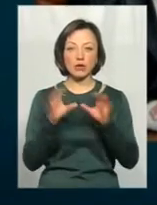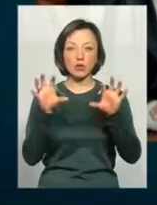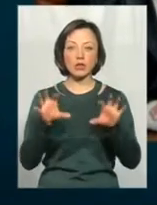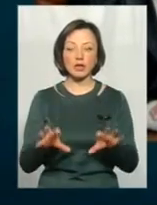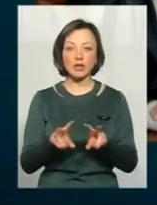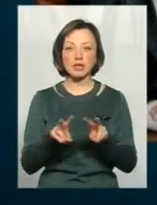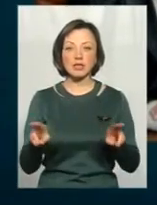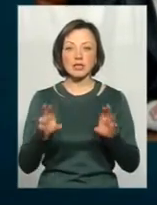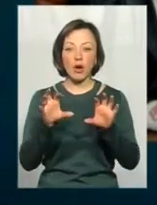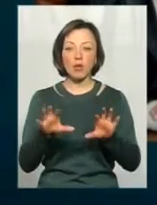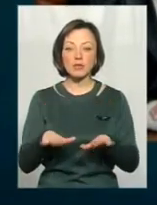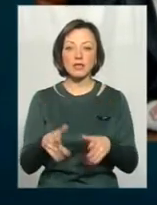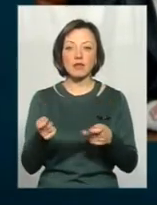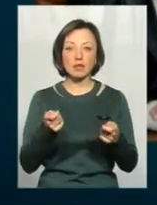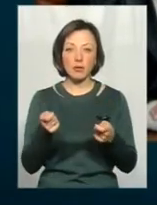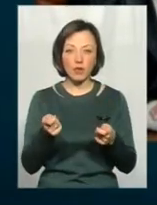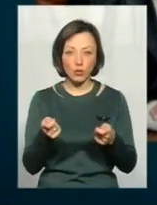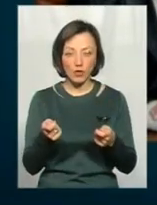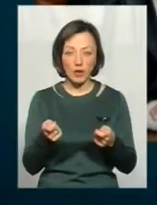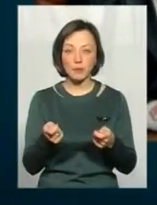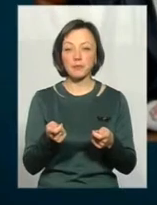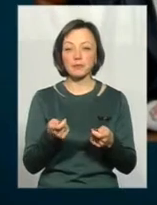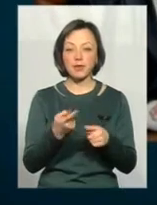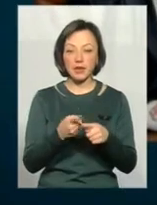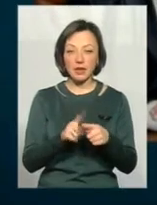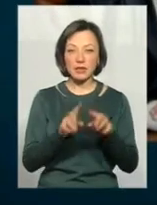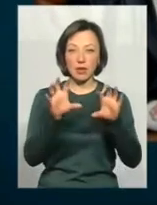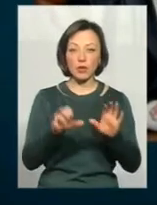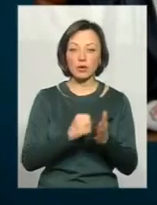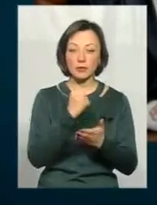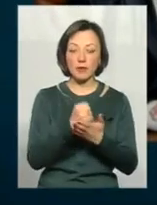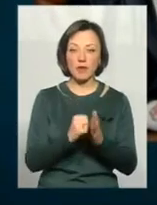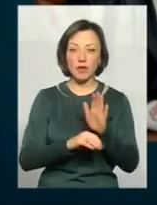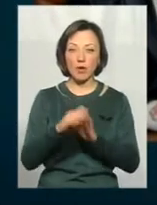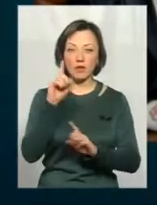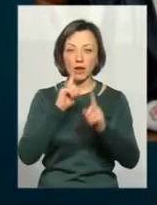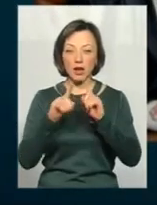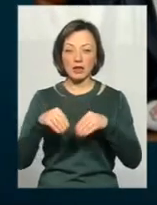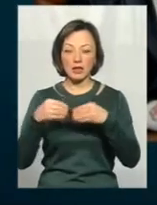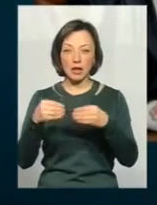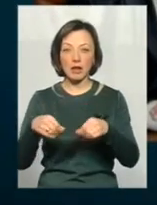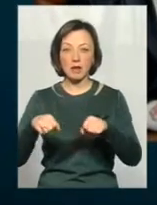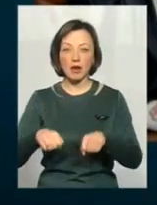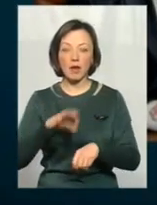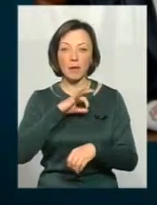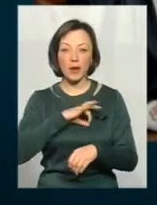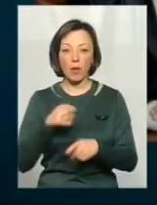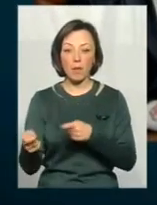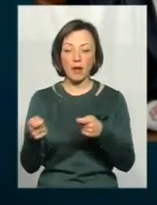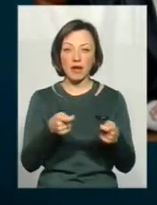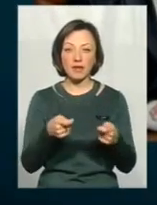саме закон про місцеве саморядування. Тому закон не приймає Верховна Рада, надає право пільгового перевезення для